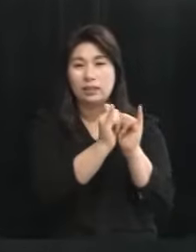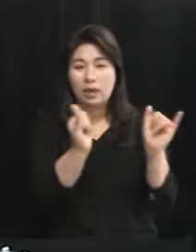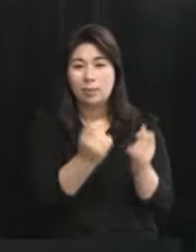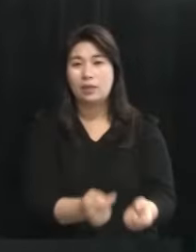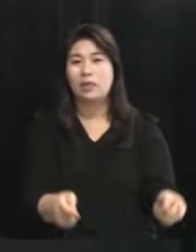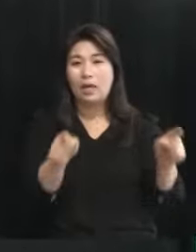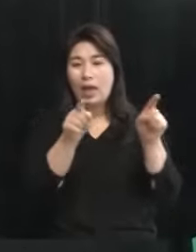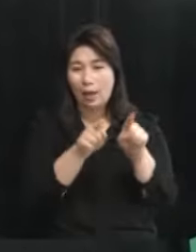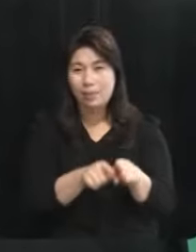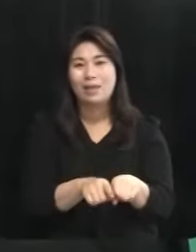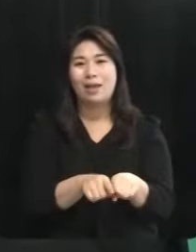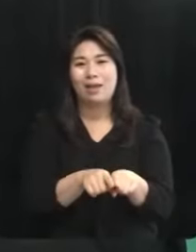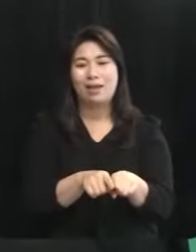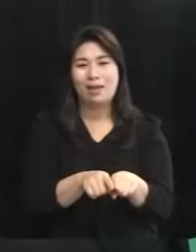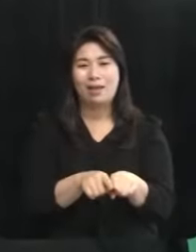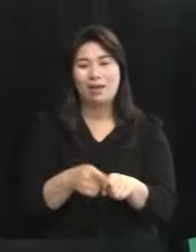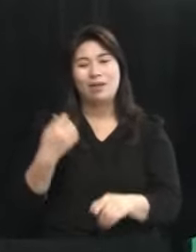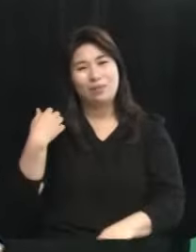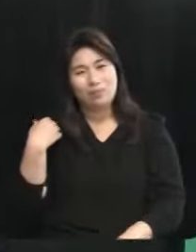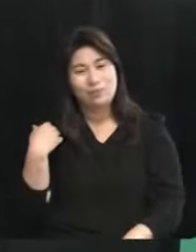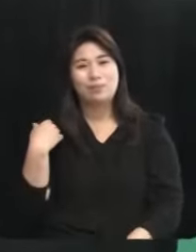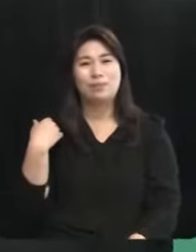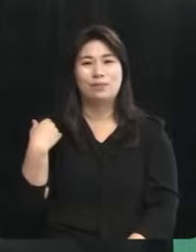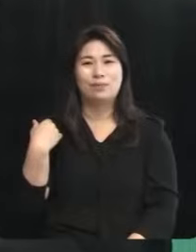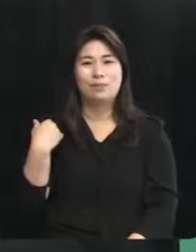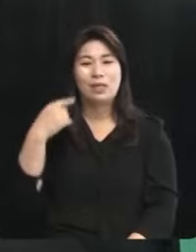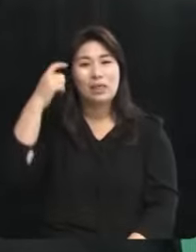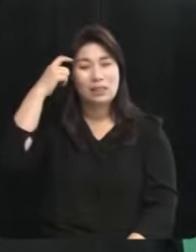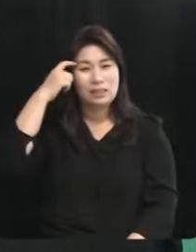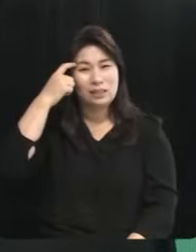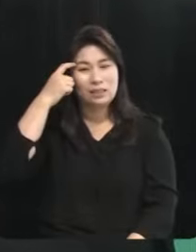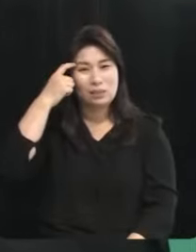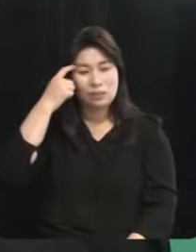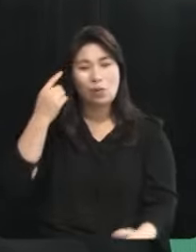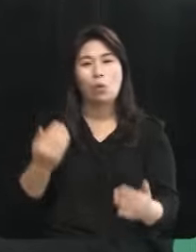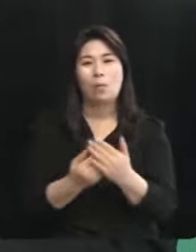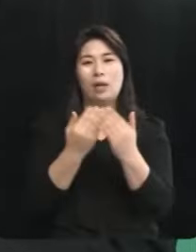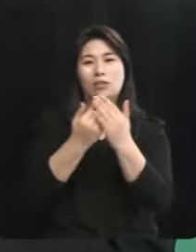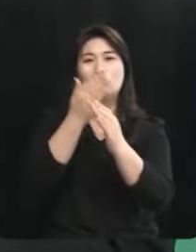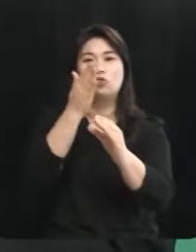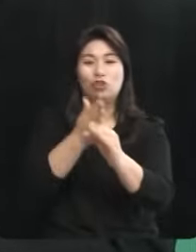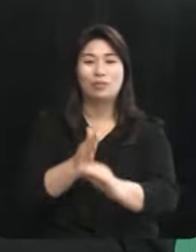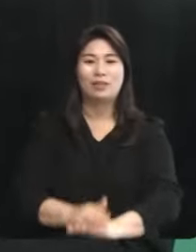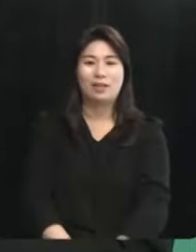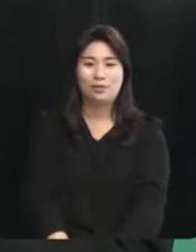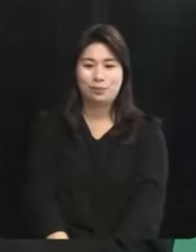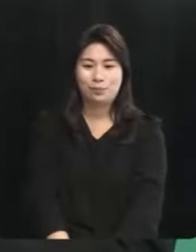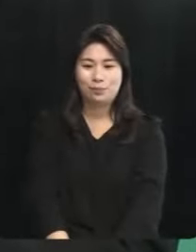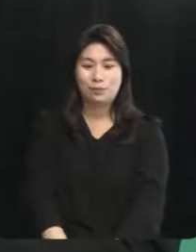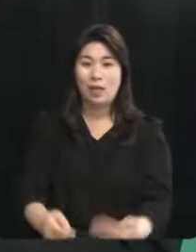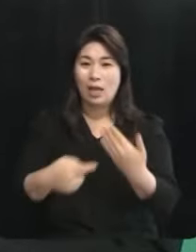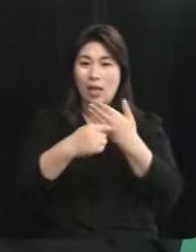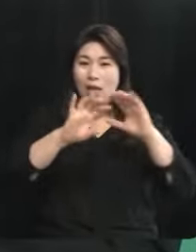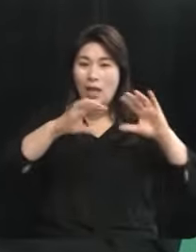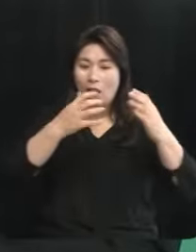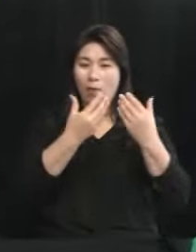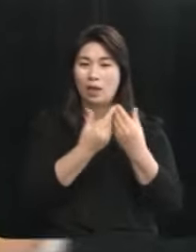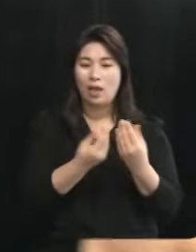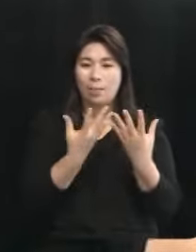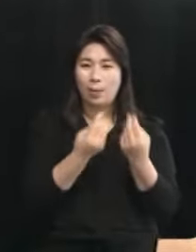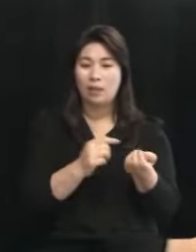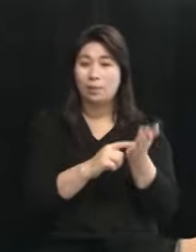그것을 감당해야 되는 인식으로 발전하고 있는 것입니다 알겠습니다 아까 해외 사례들을 많이